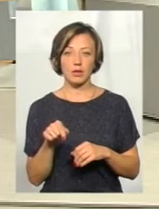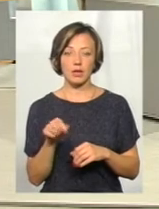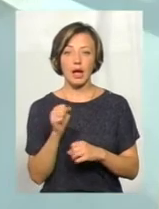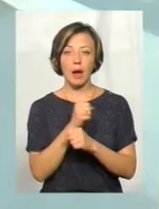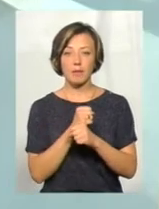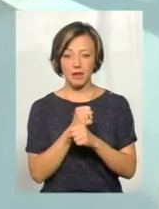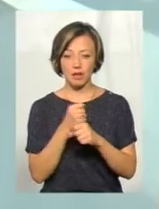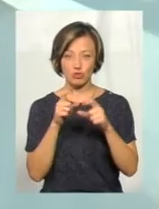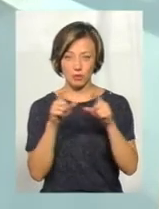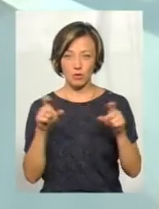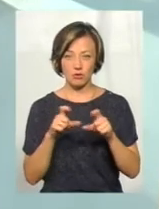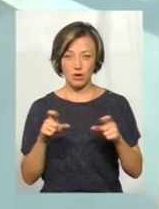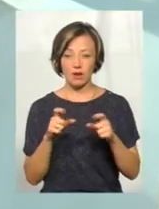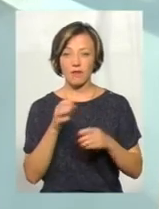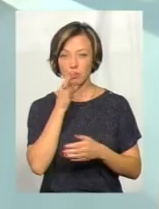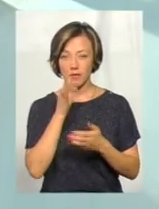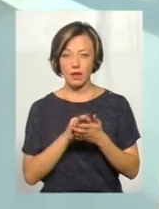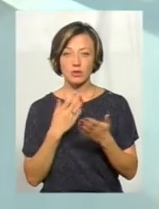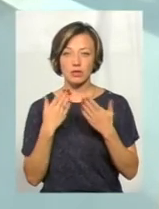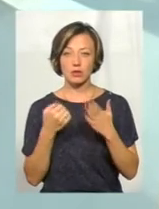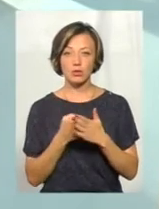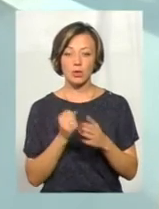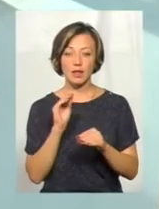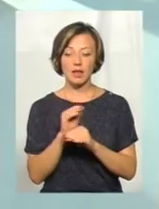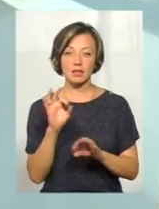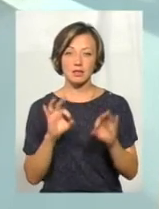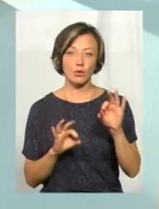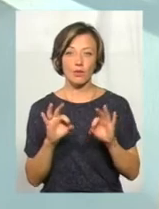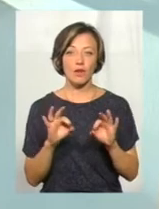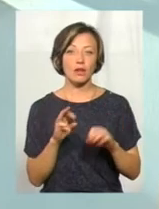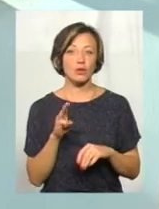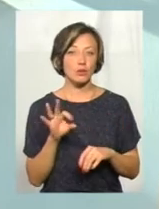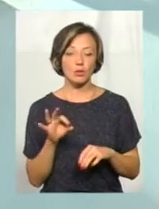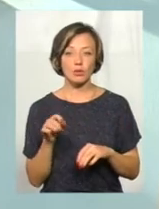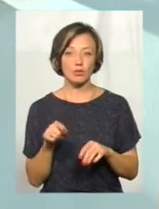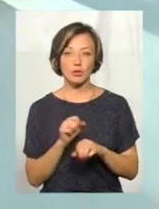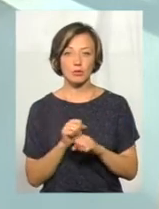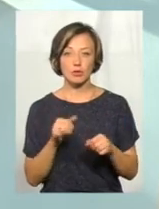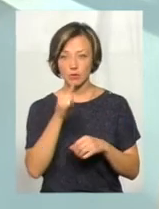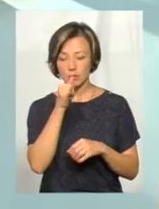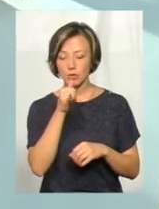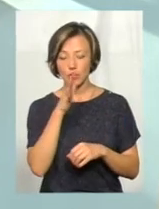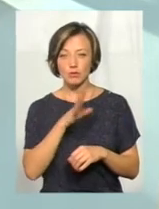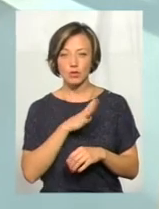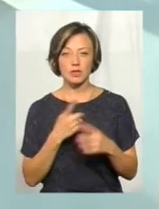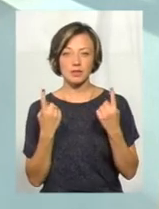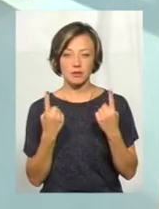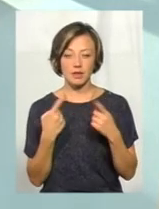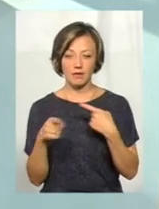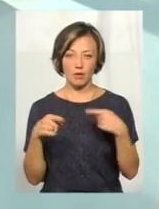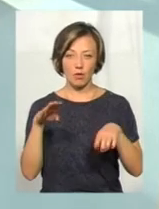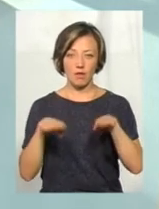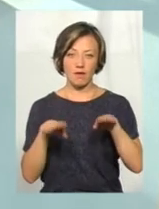мережа відповідально ставиться до націнювання, то тут не може бути таких суттєвих